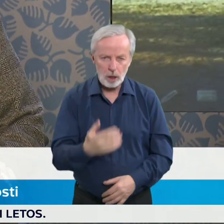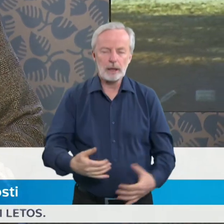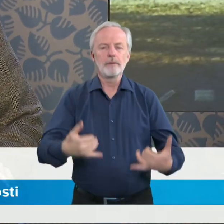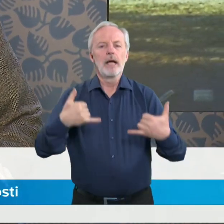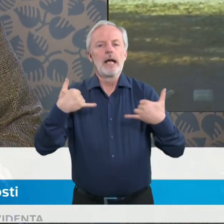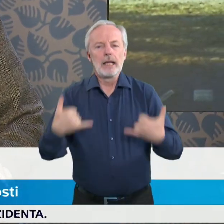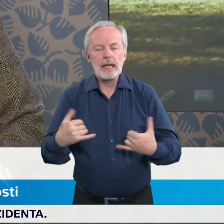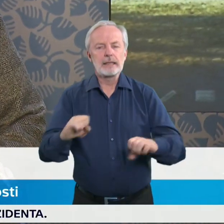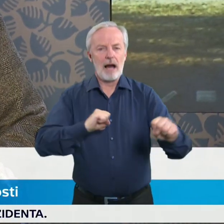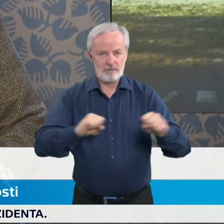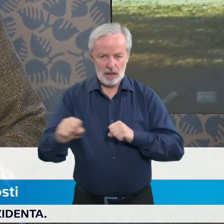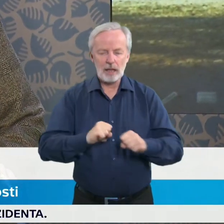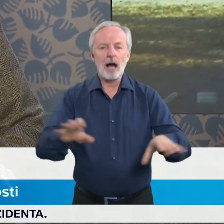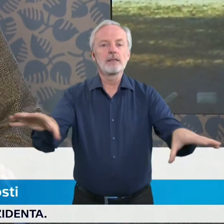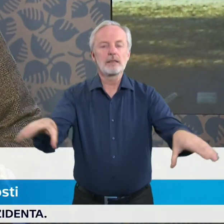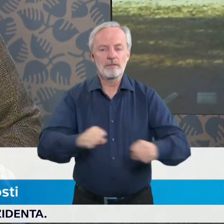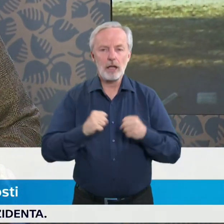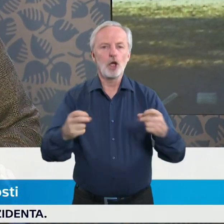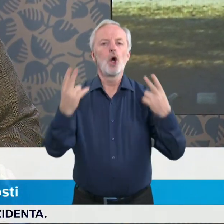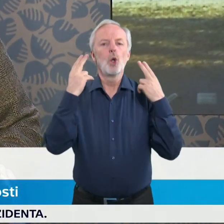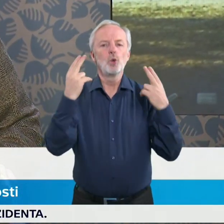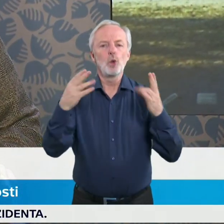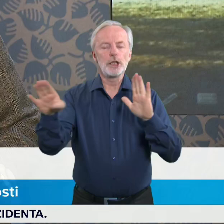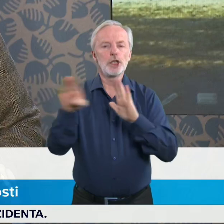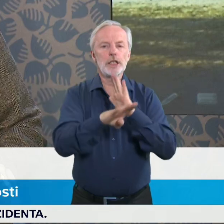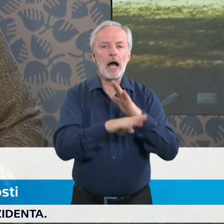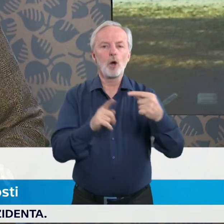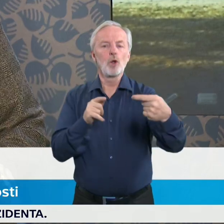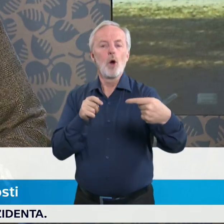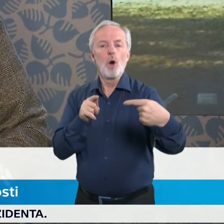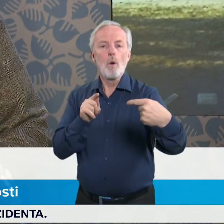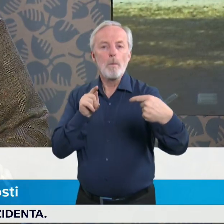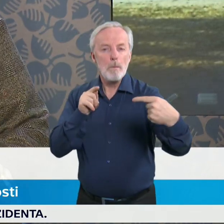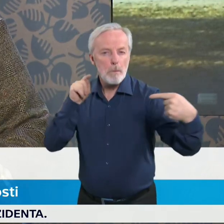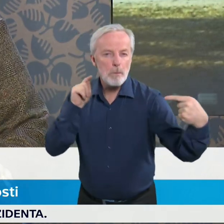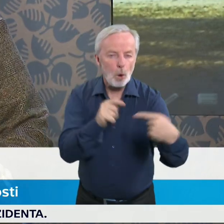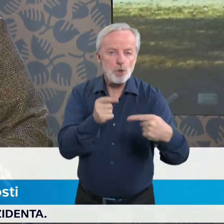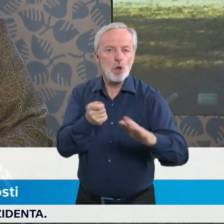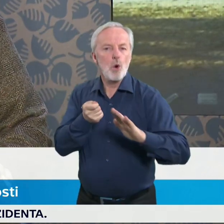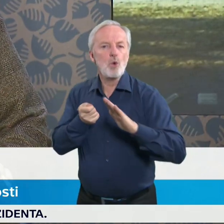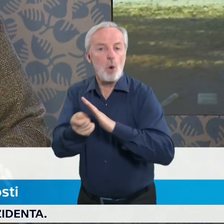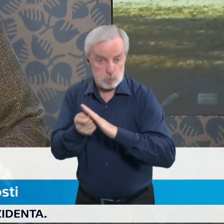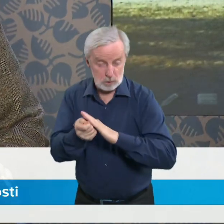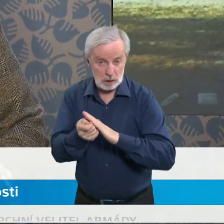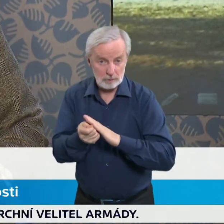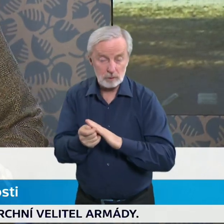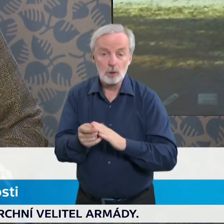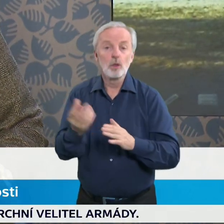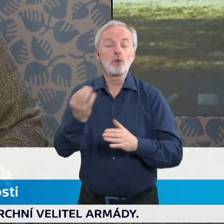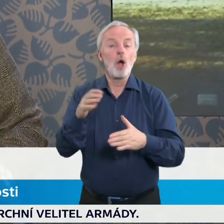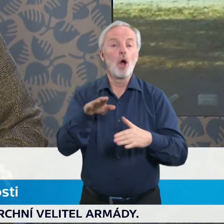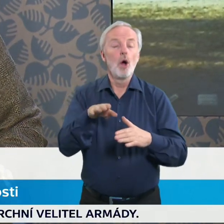důležitý protikorupční zákon a to o ochraně oznamovatelů, včetně tedy